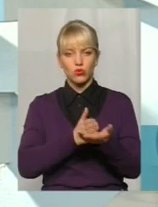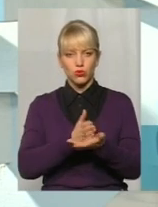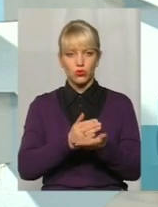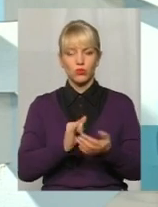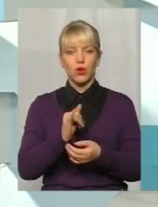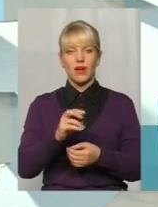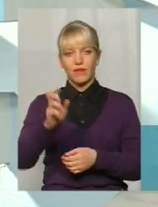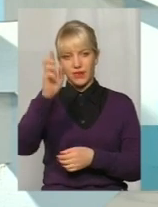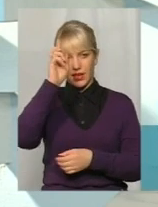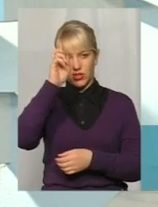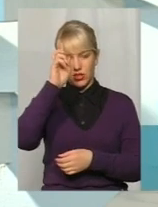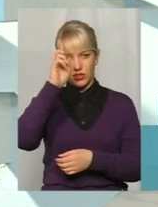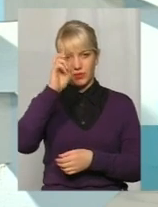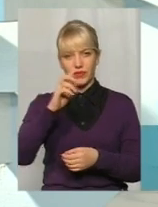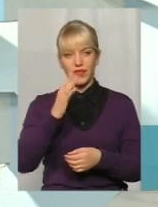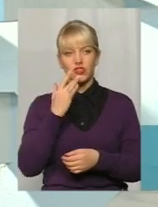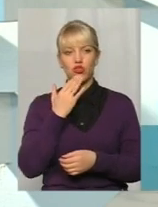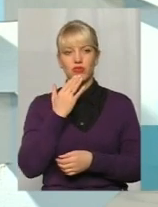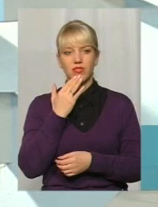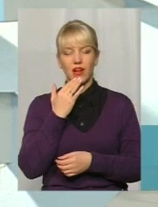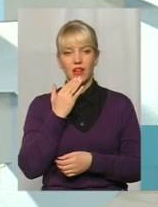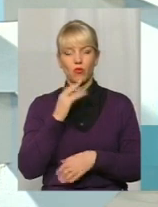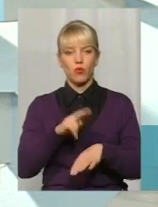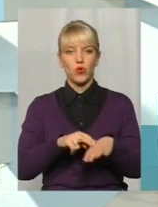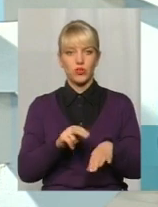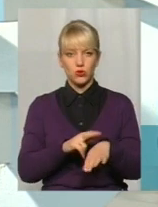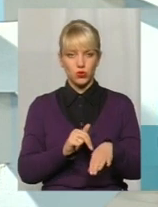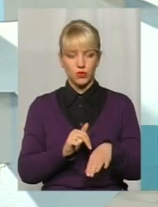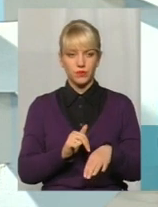в національні органи Нацполіції.